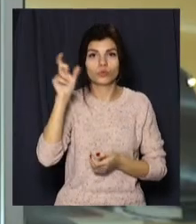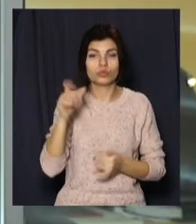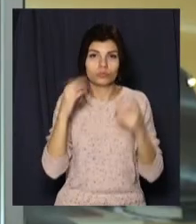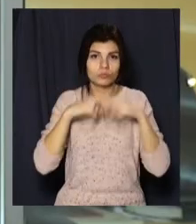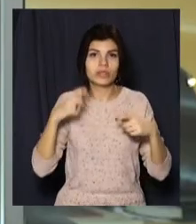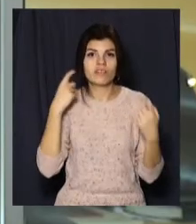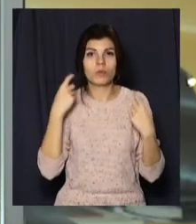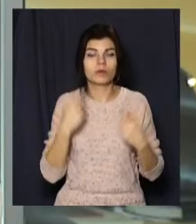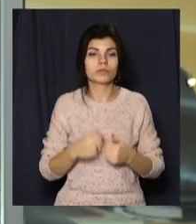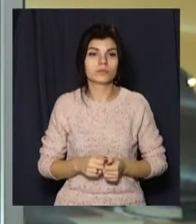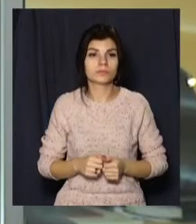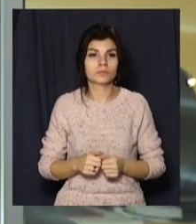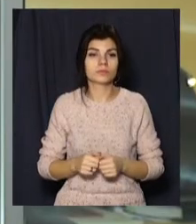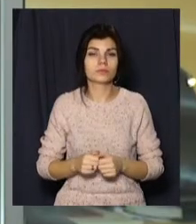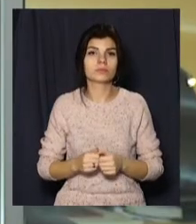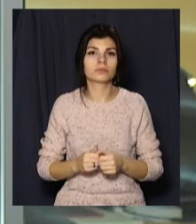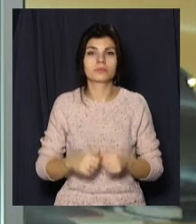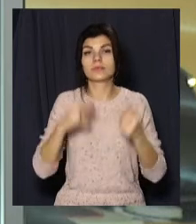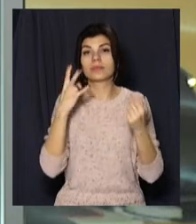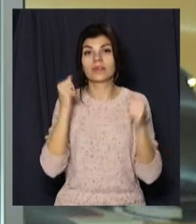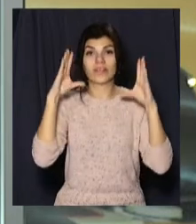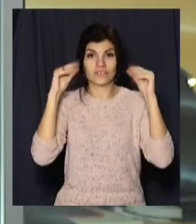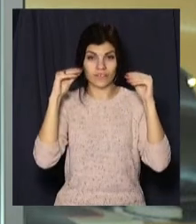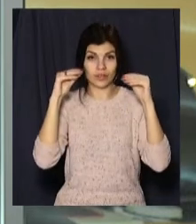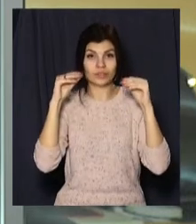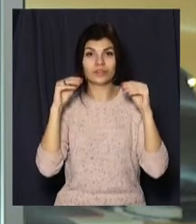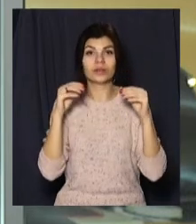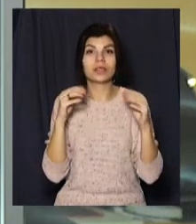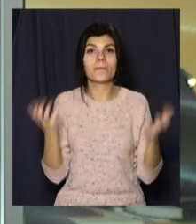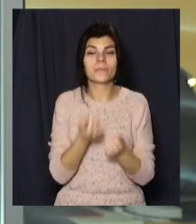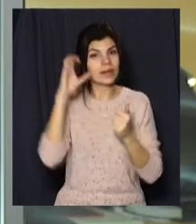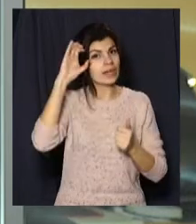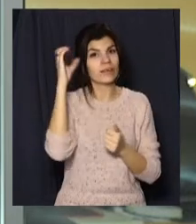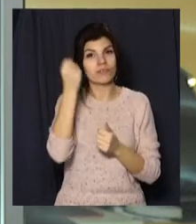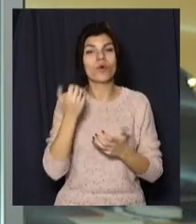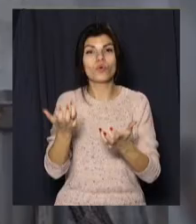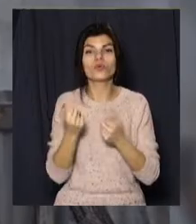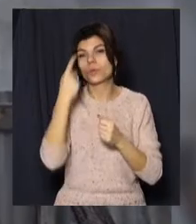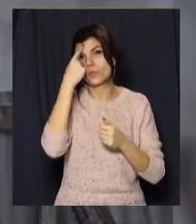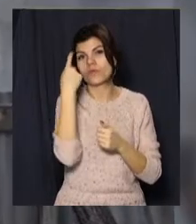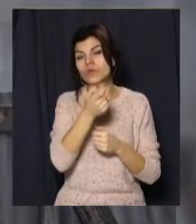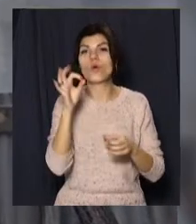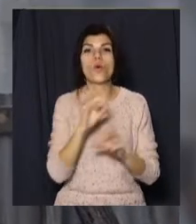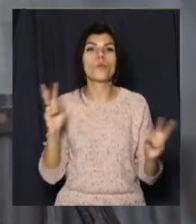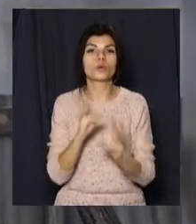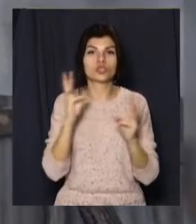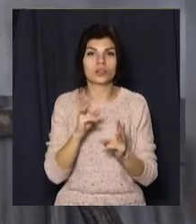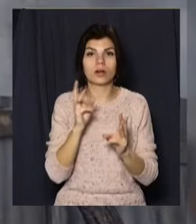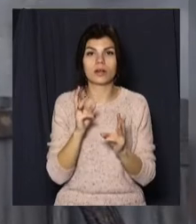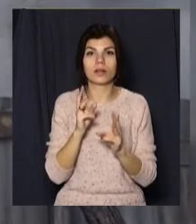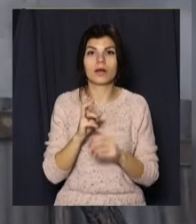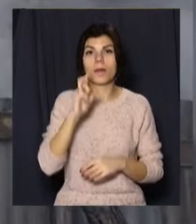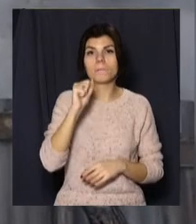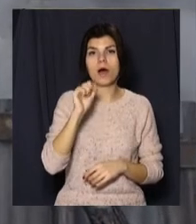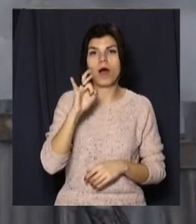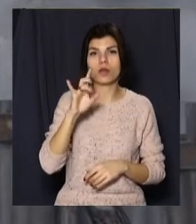Згорів щент. Надвечір 19 січня рятувальники Кривого Рогу отримали повідомлення про пожежу по вулиці Баранульській.